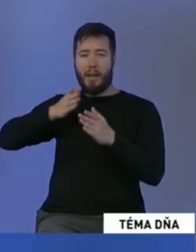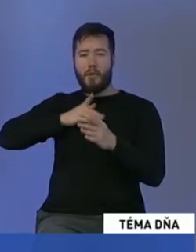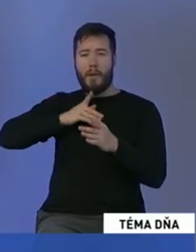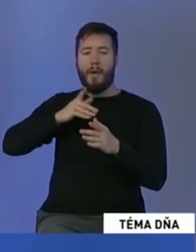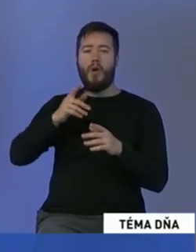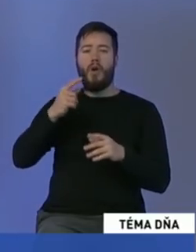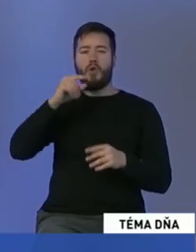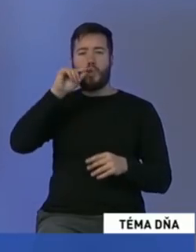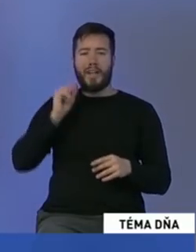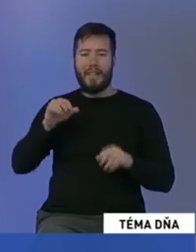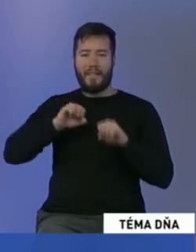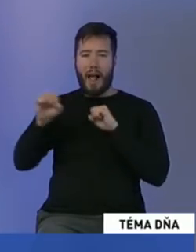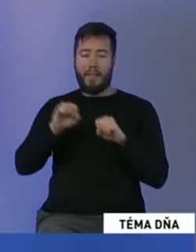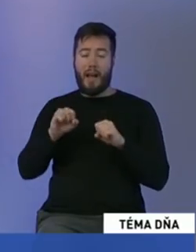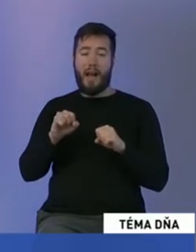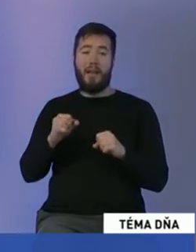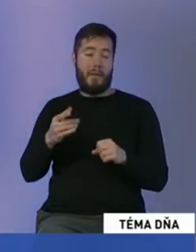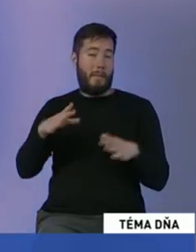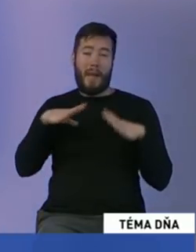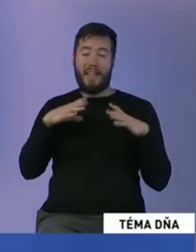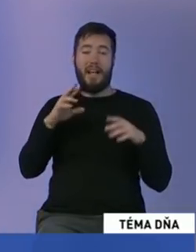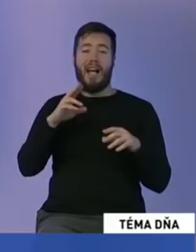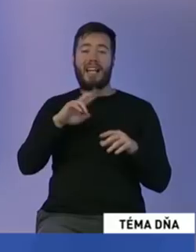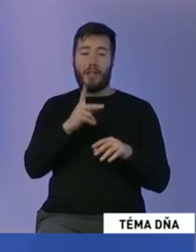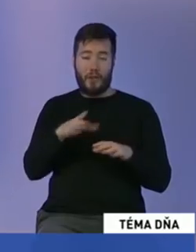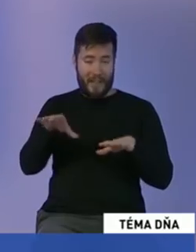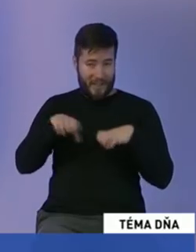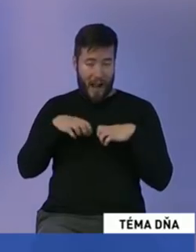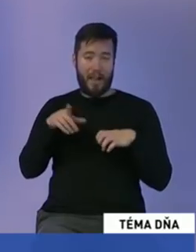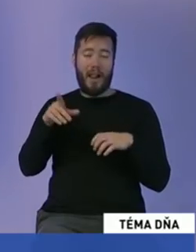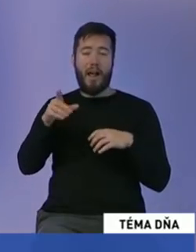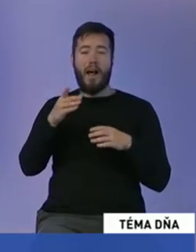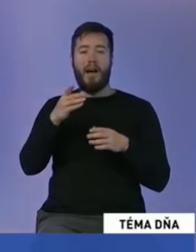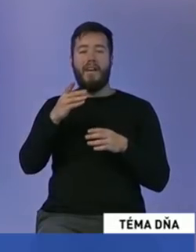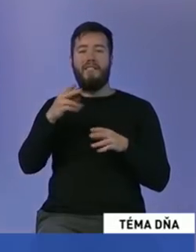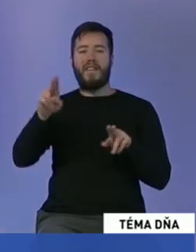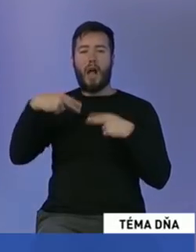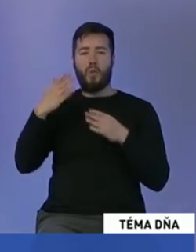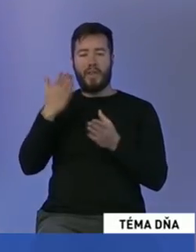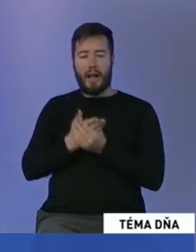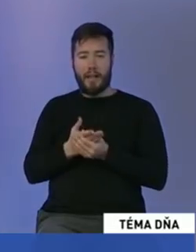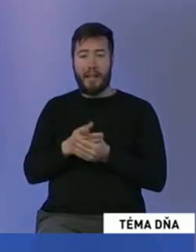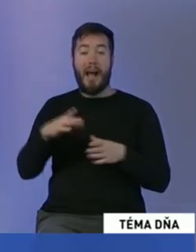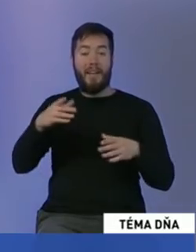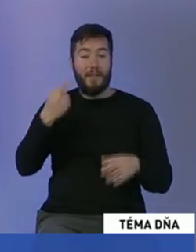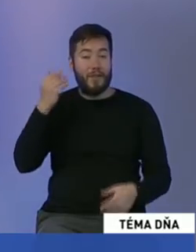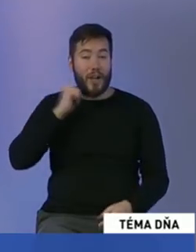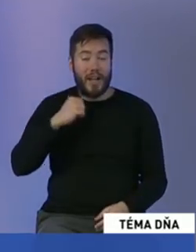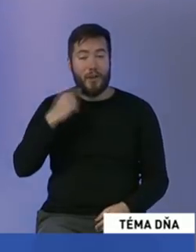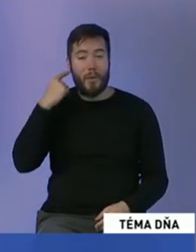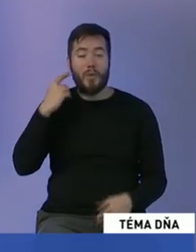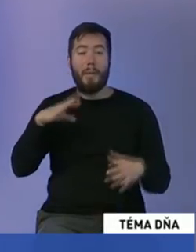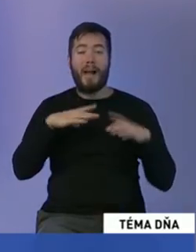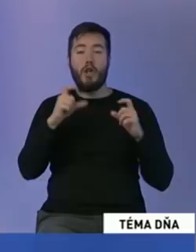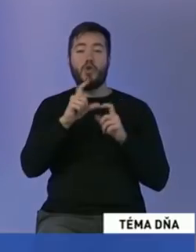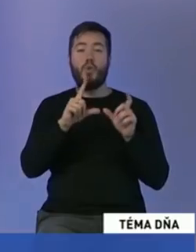odpočet a vrátku. Mal schválenú za vlády pani Radičovej, pán Sulik, to sme sa zuvedeli včera, že bol s ním 13-krát na raniekach. Pán